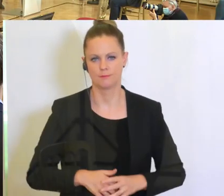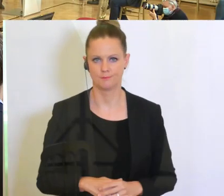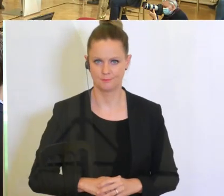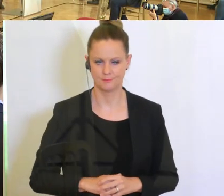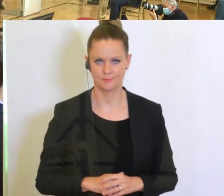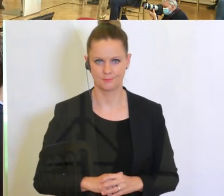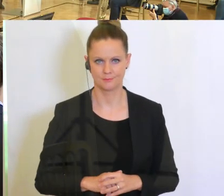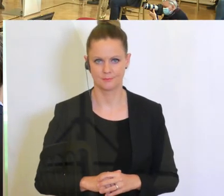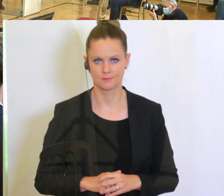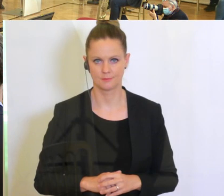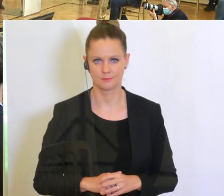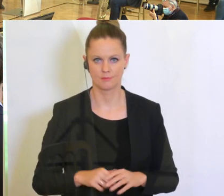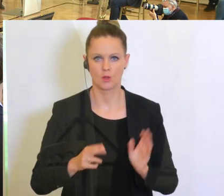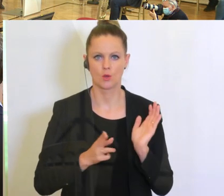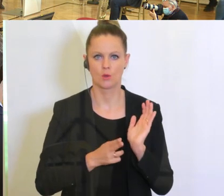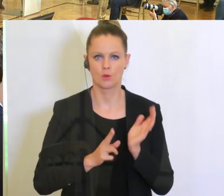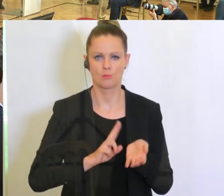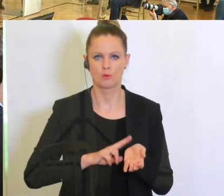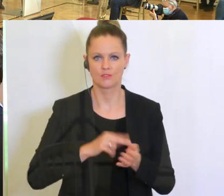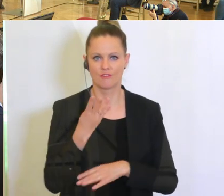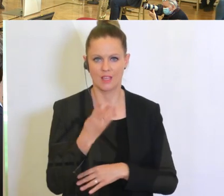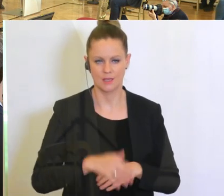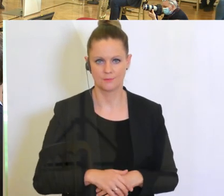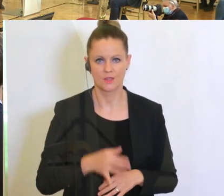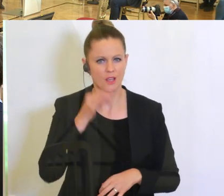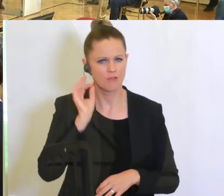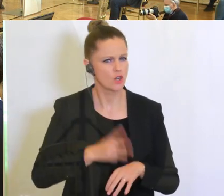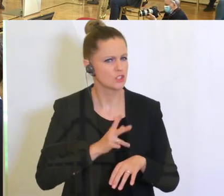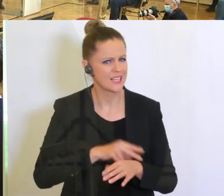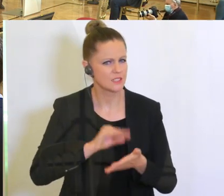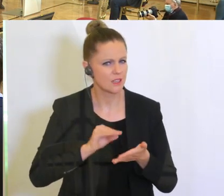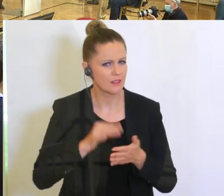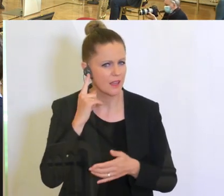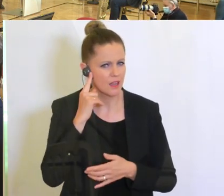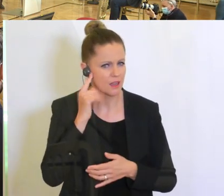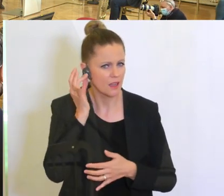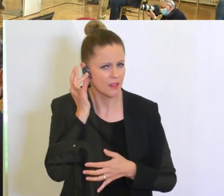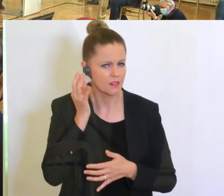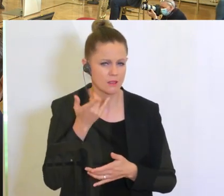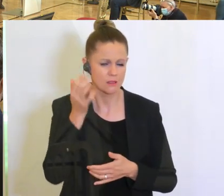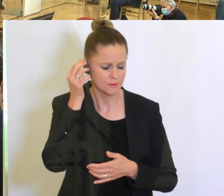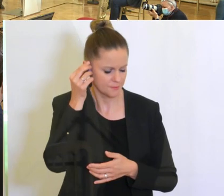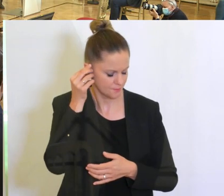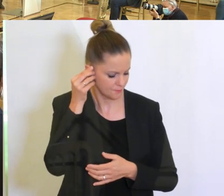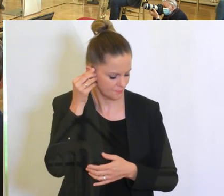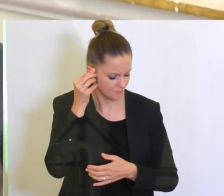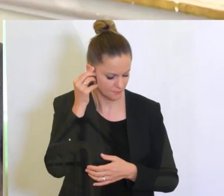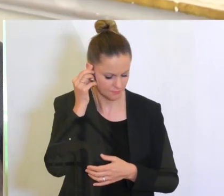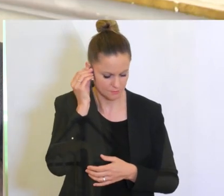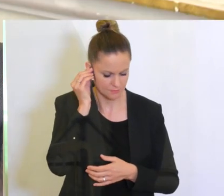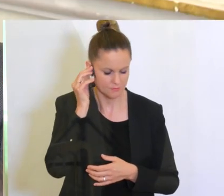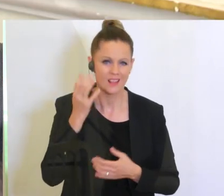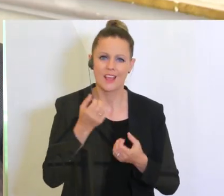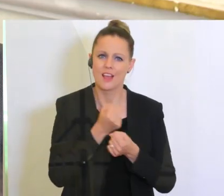So, dann Puls 4 bitte. Frau Staatssekretärin, Sie haben die Situation der freischaffenden Künstler auch wieder angesprochen.